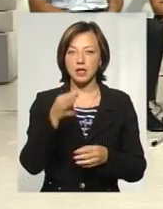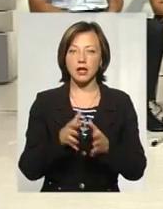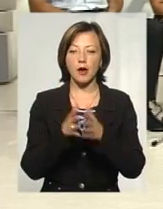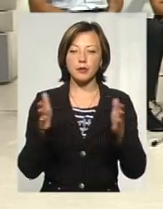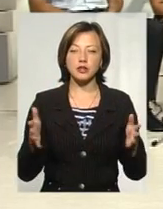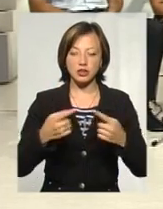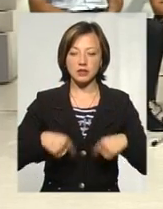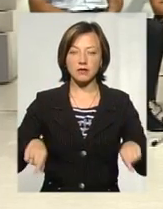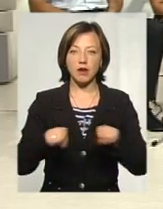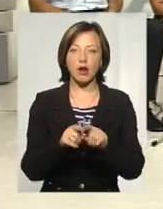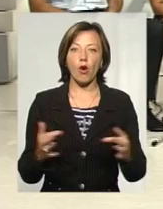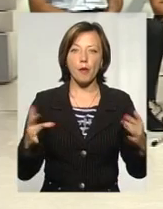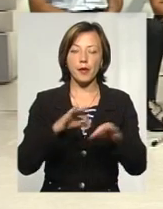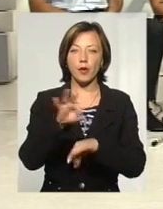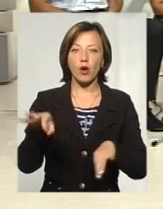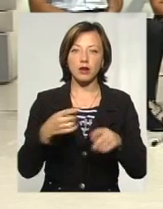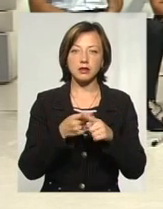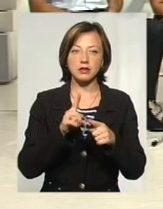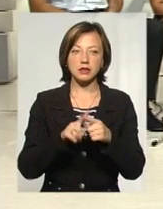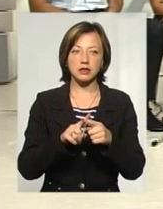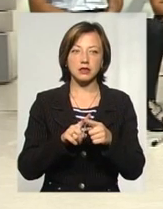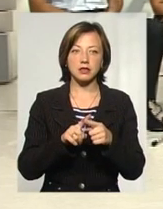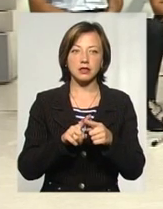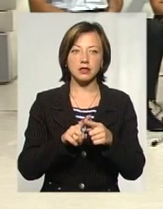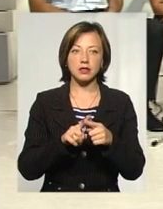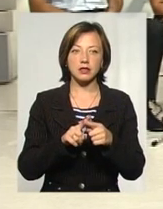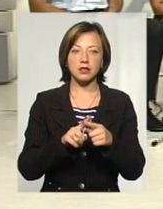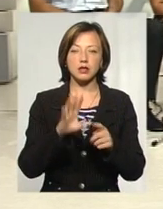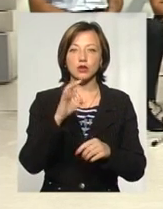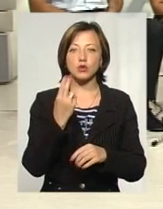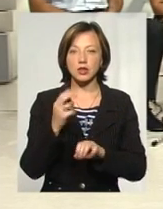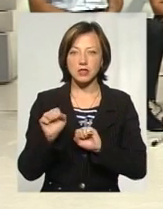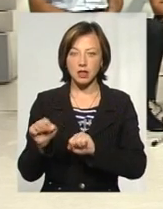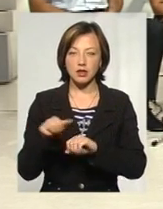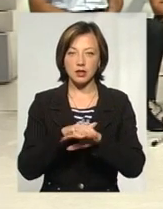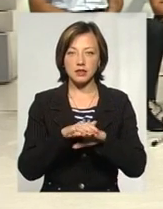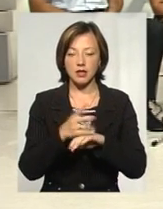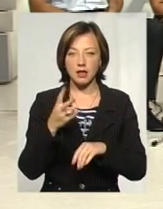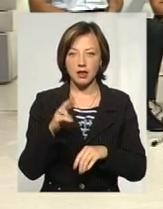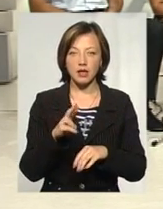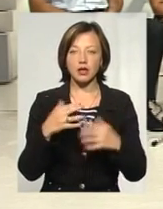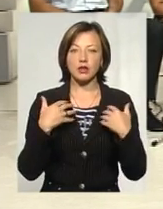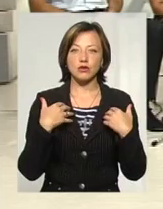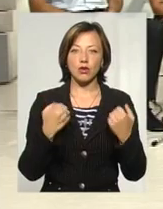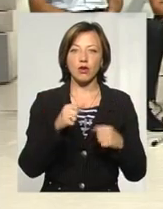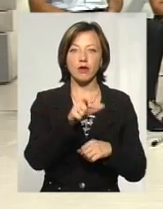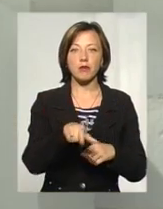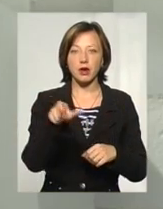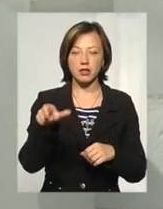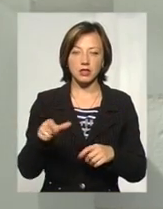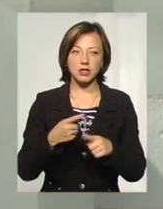охопила проєкти в цьому році, є відповідальний Хмельницький, який передбачає соціальний захист населення. Є здорові мешканці,